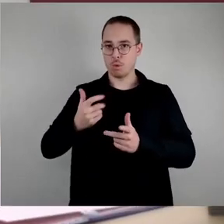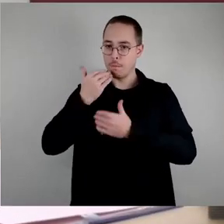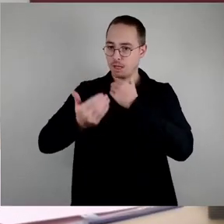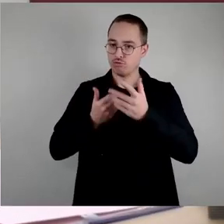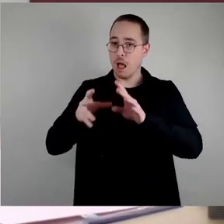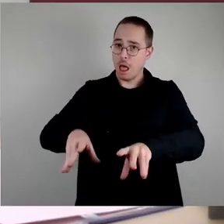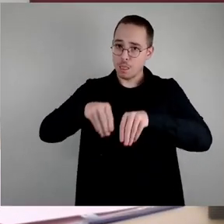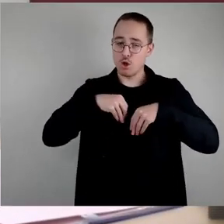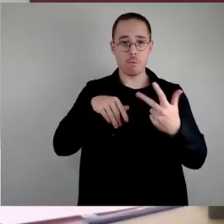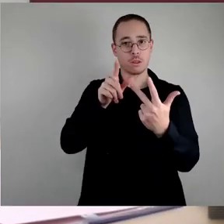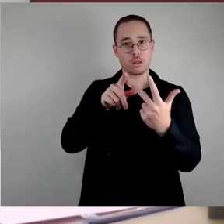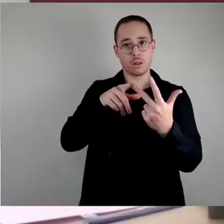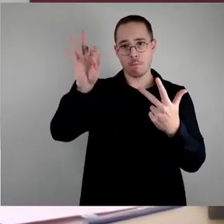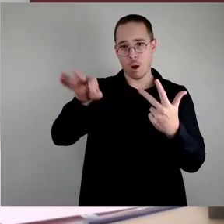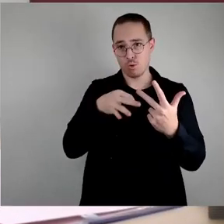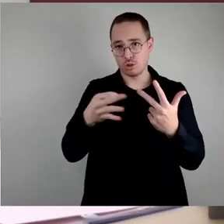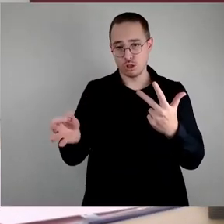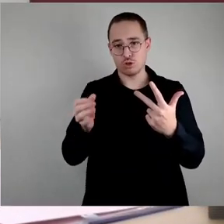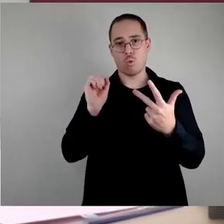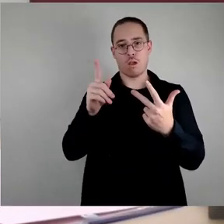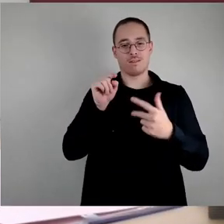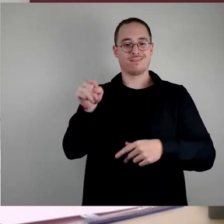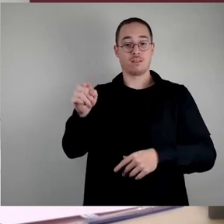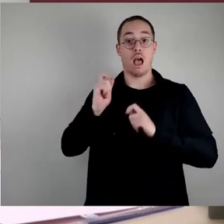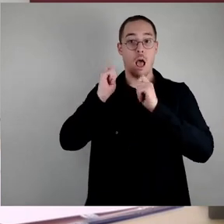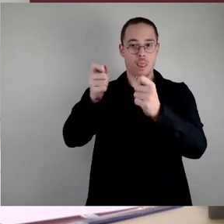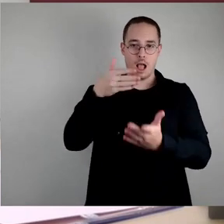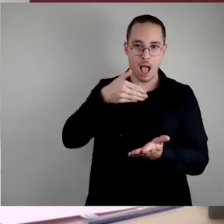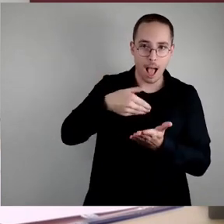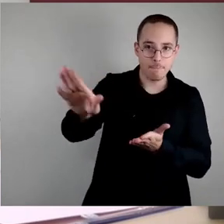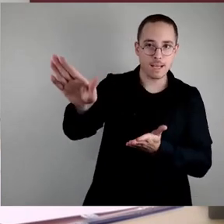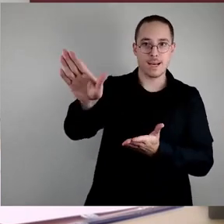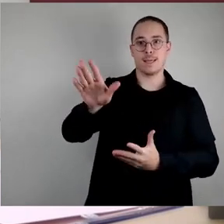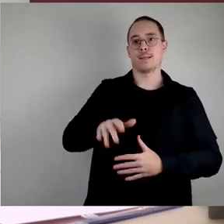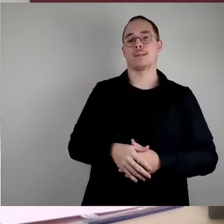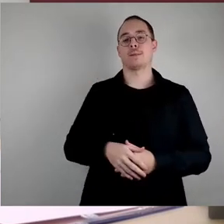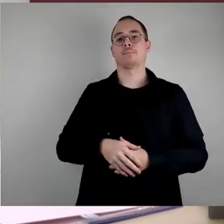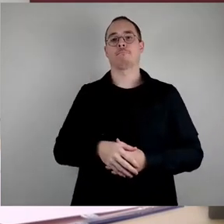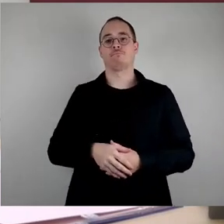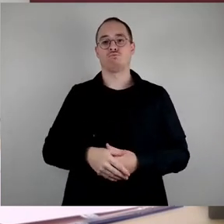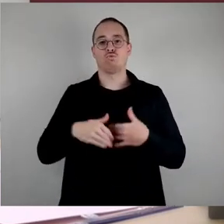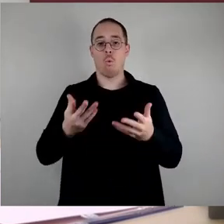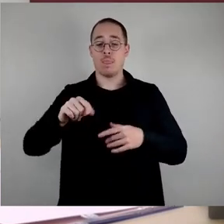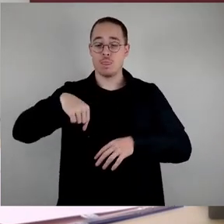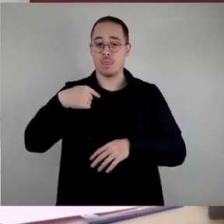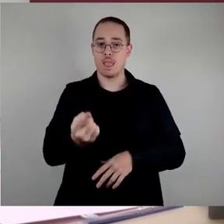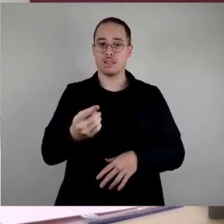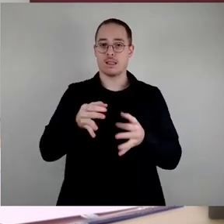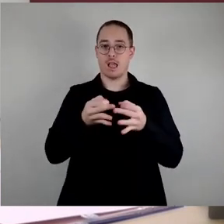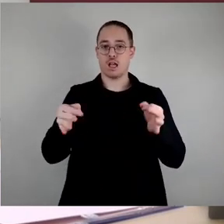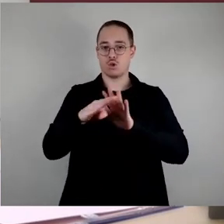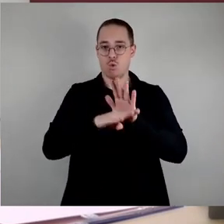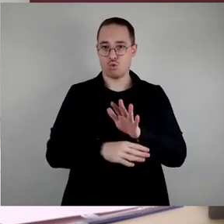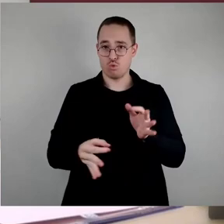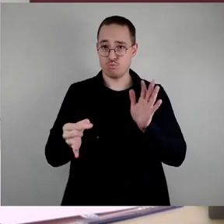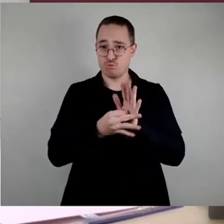der Antrag abgelehnt. Bringt uns zum nächsten Tagesordnungspunkt. sind bei 19,